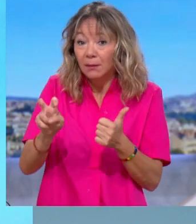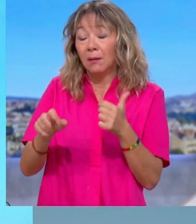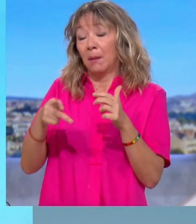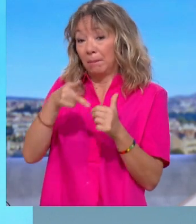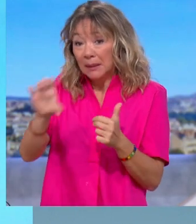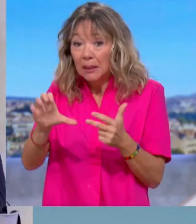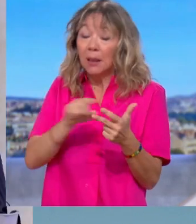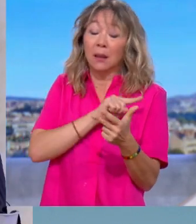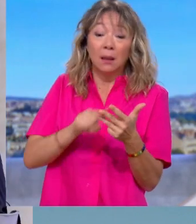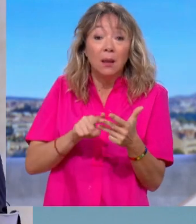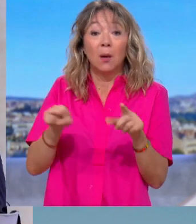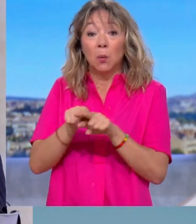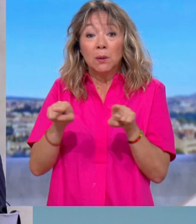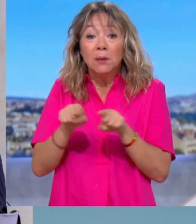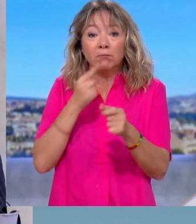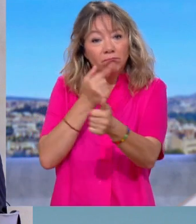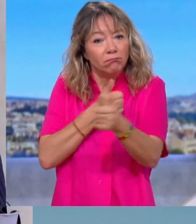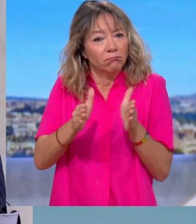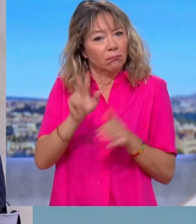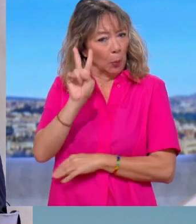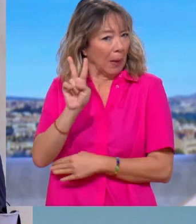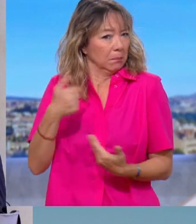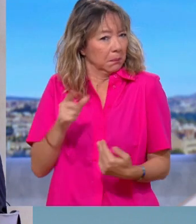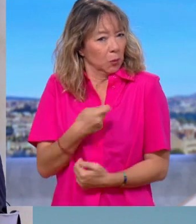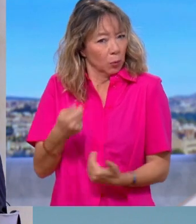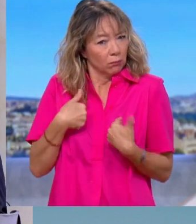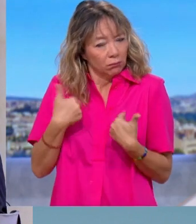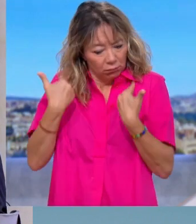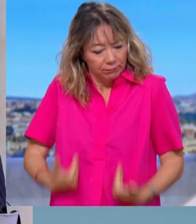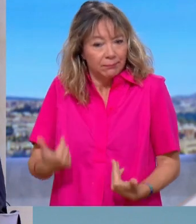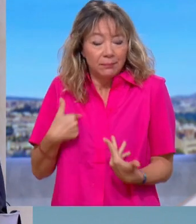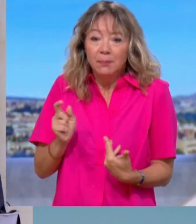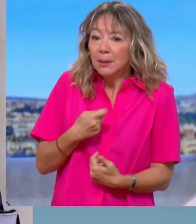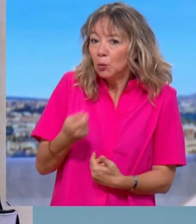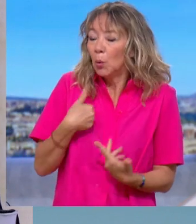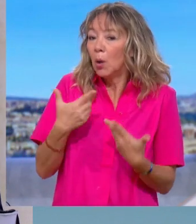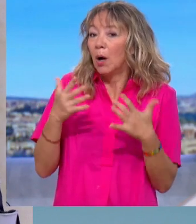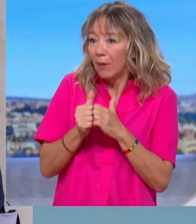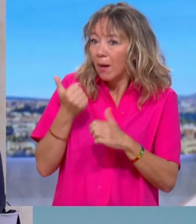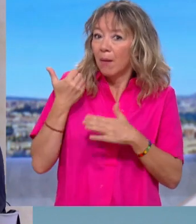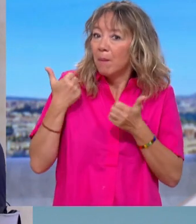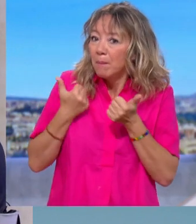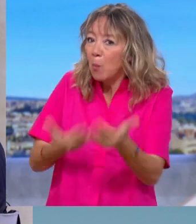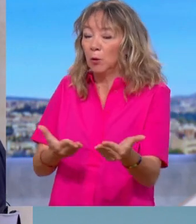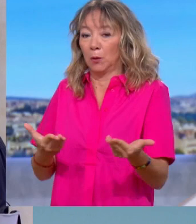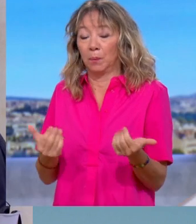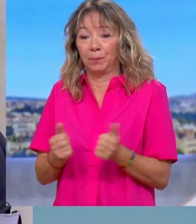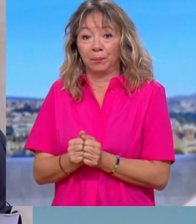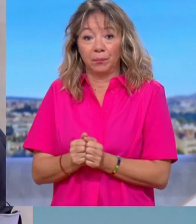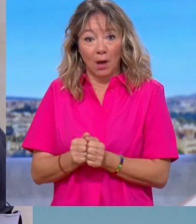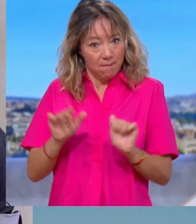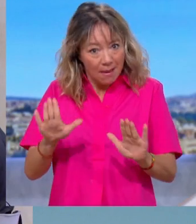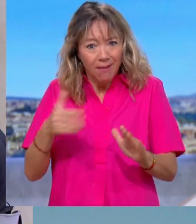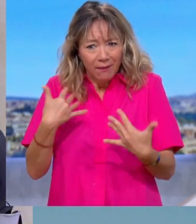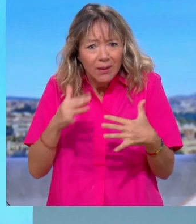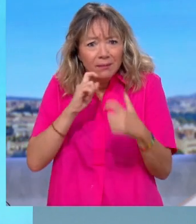les partis de la NUPES, les socialistes bien sûr que je représente, nous sommes venus avec des propositions. Qu'est qui vous a proposé d'en parler justement ? Mais on en